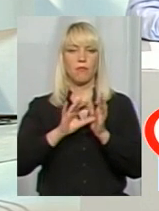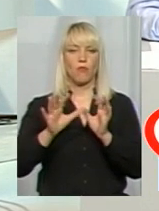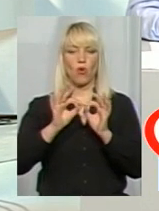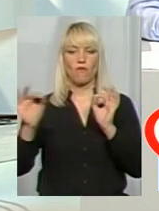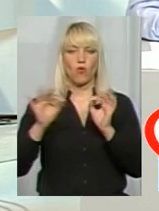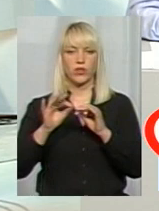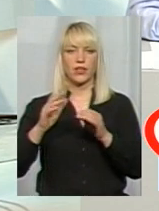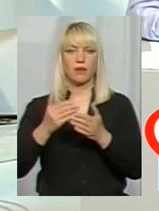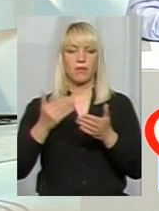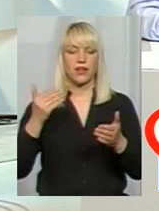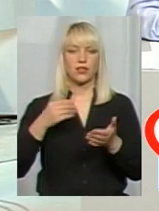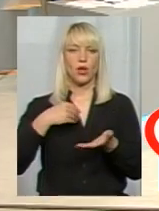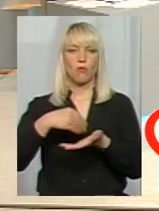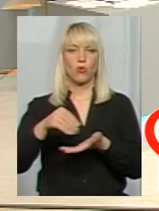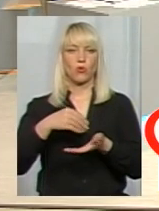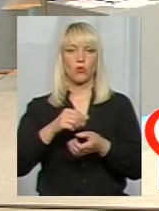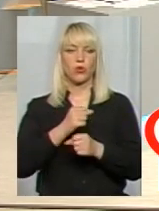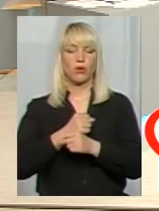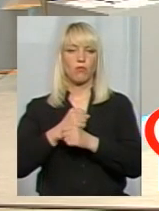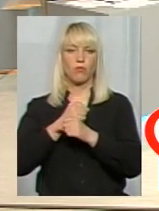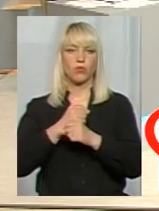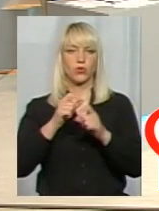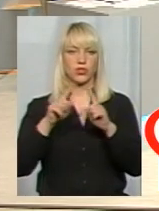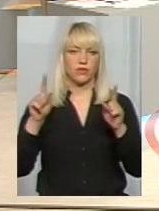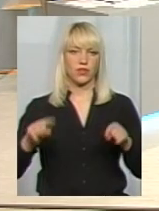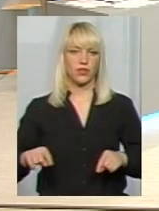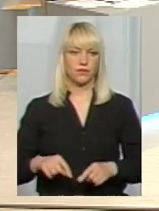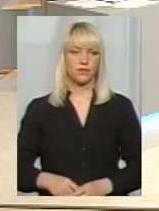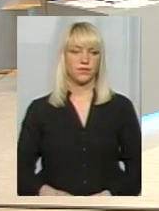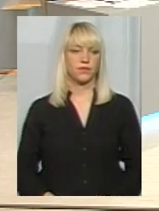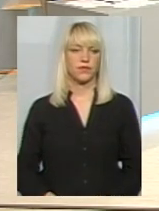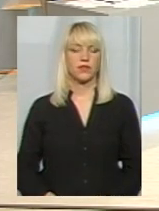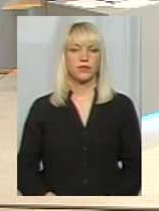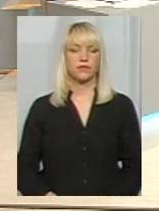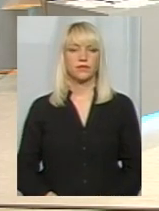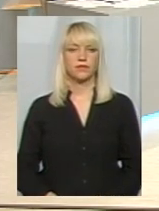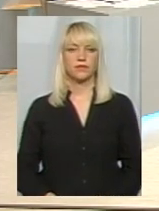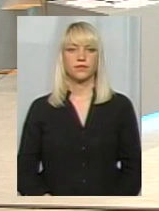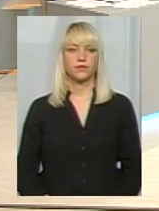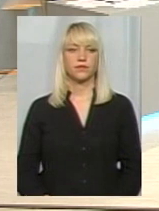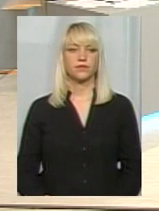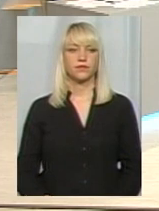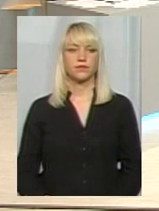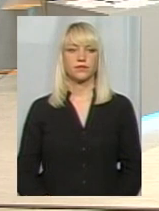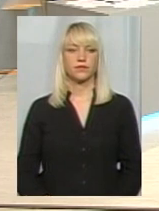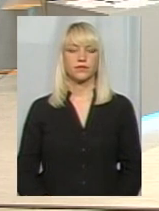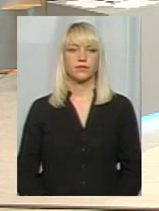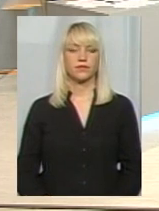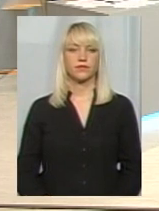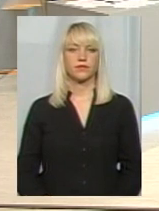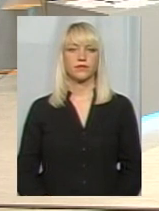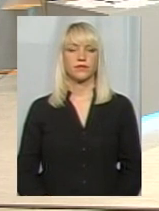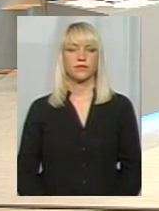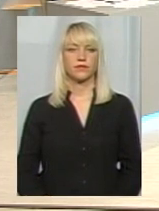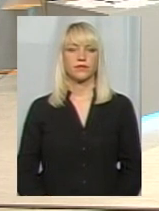перед покупкою путівки, а не пізніше. Дякую. Пане Андрію, хотіла б, щоб ви прокоментували це питання. Шановно,